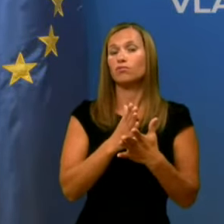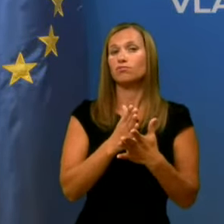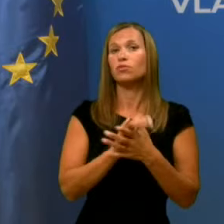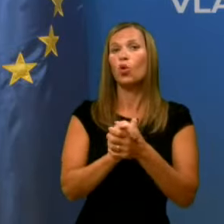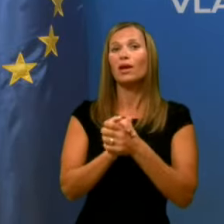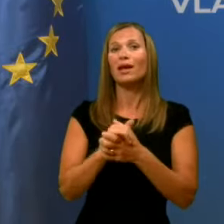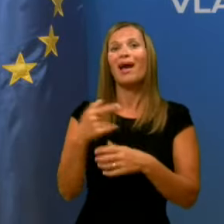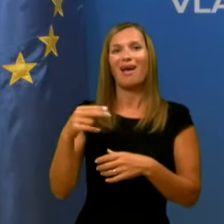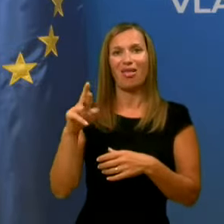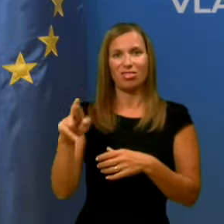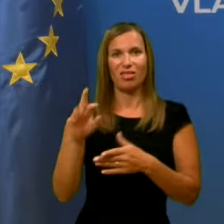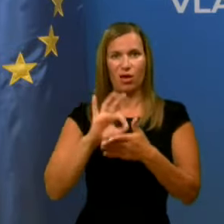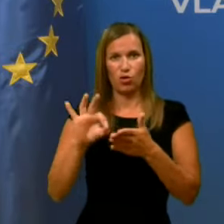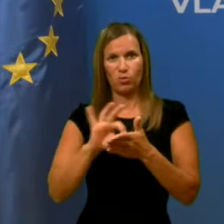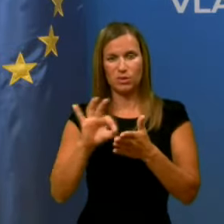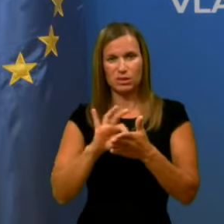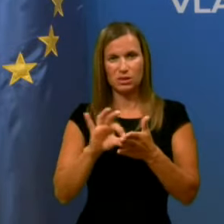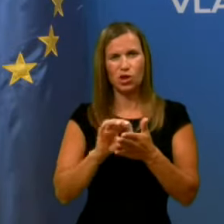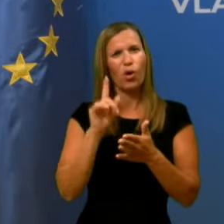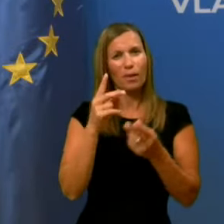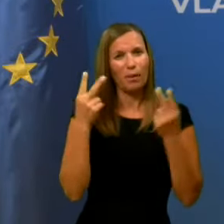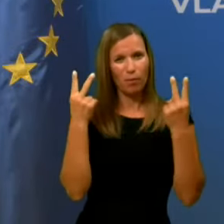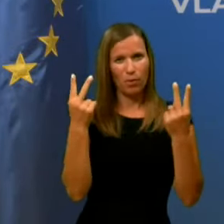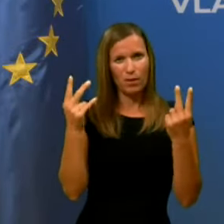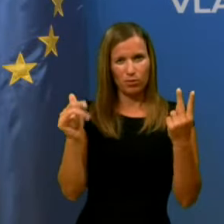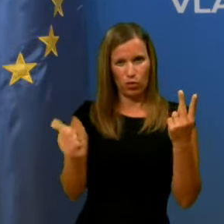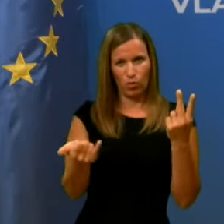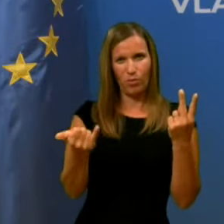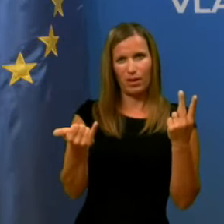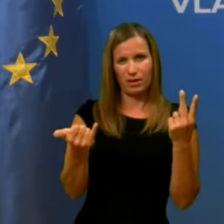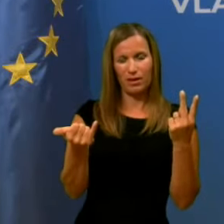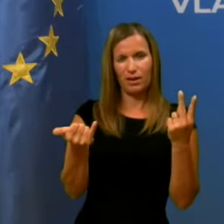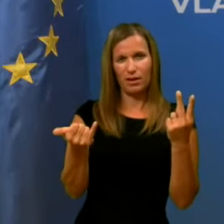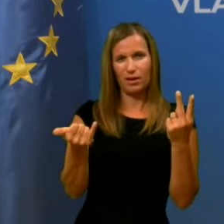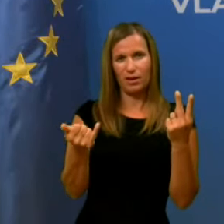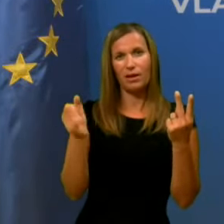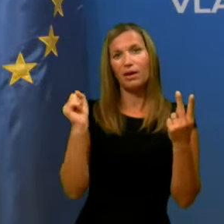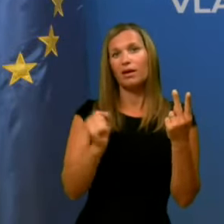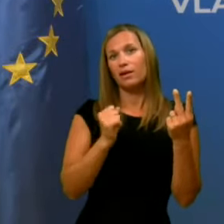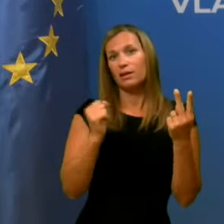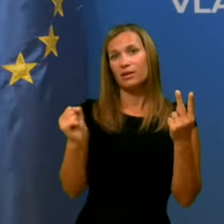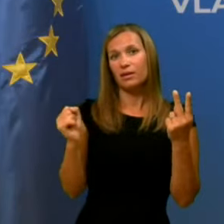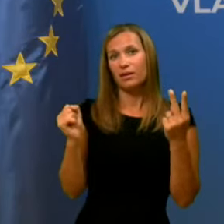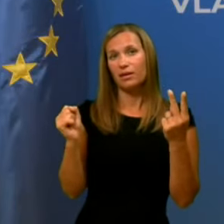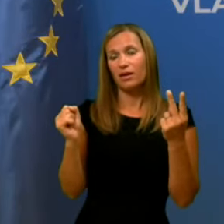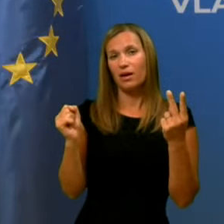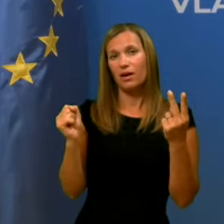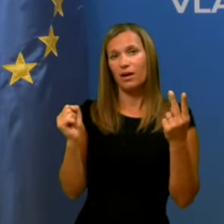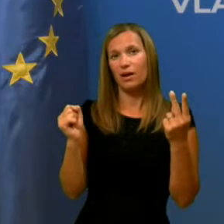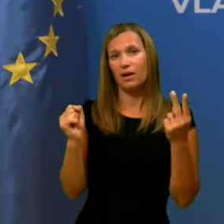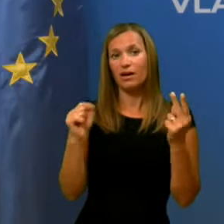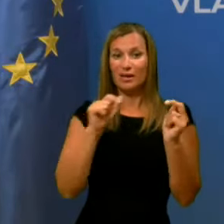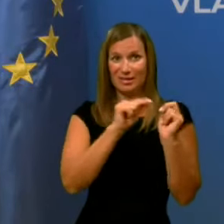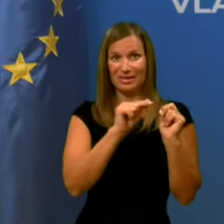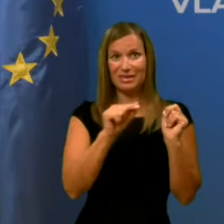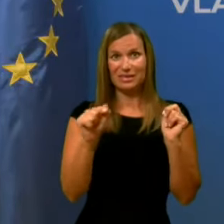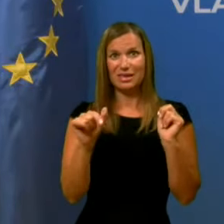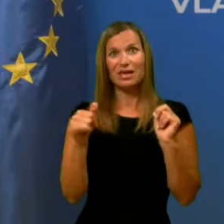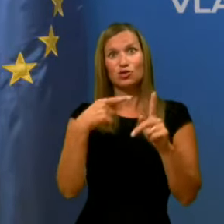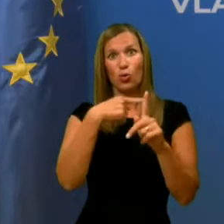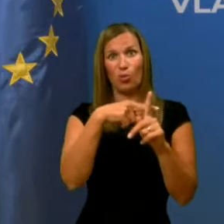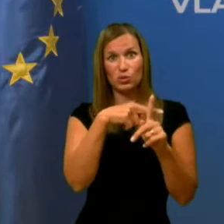opisal, bistveno pa je in to smo se naučili iz prvega vala, da tiste, ki so